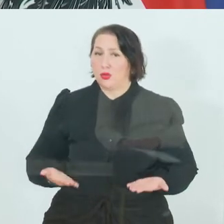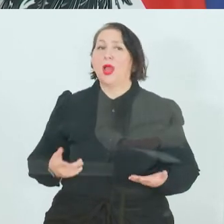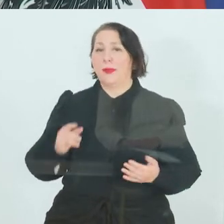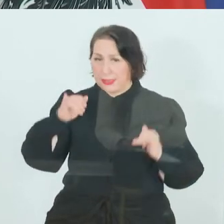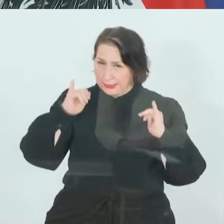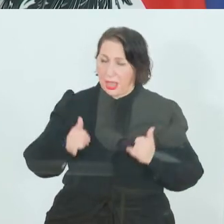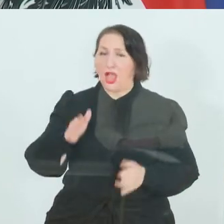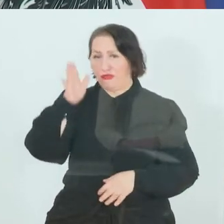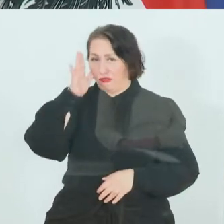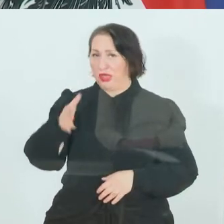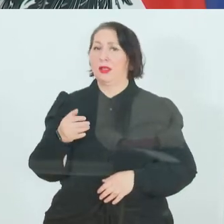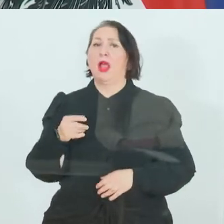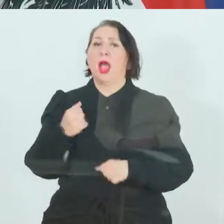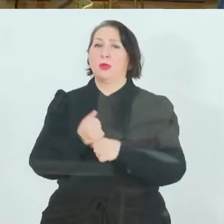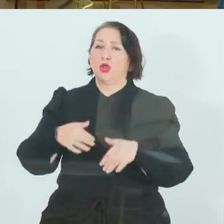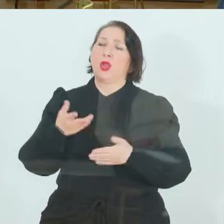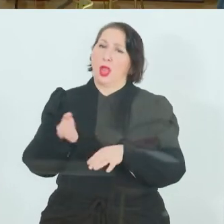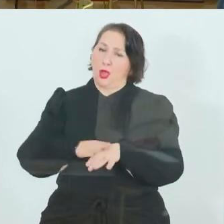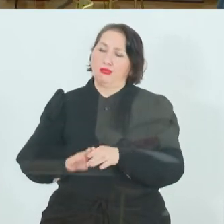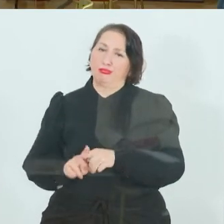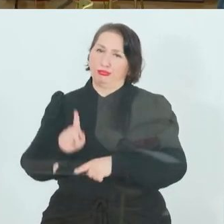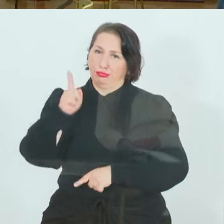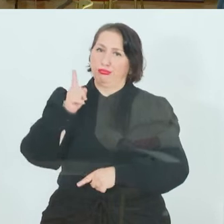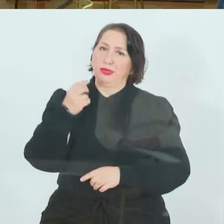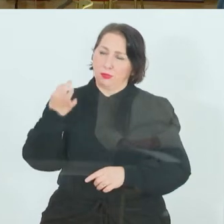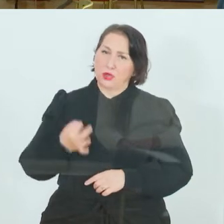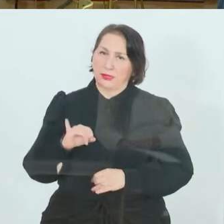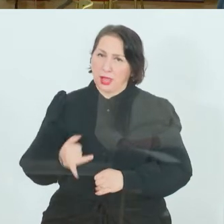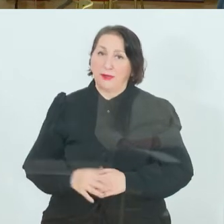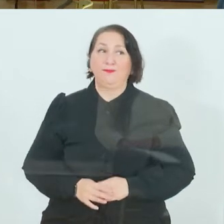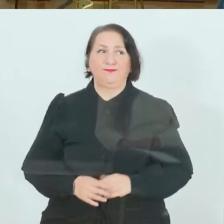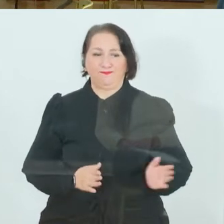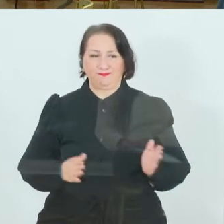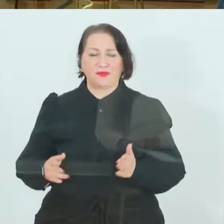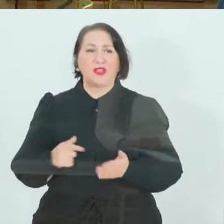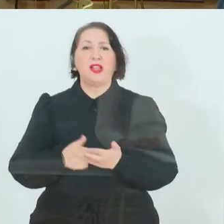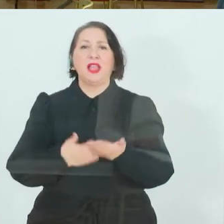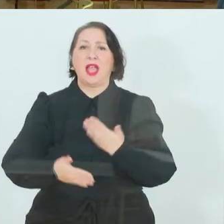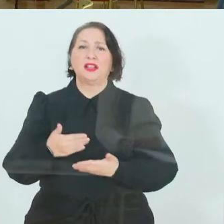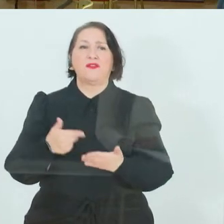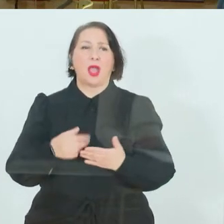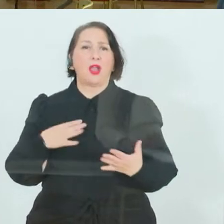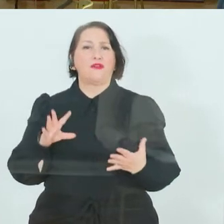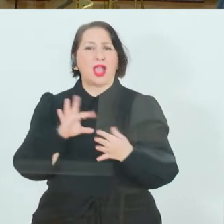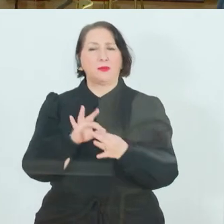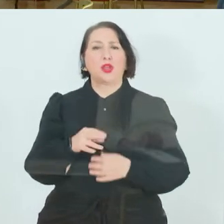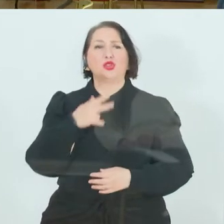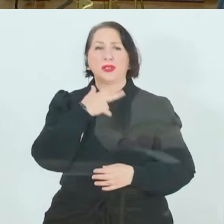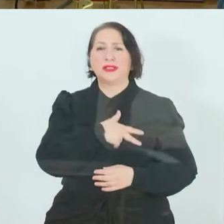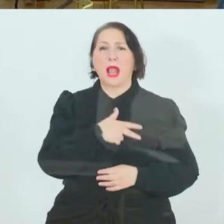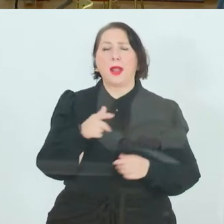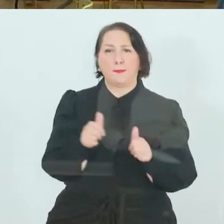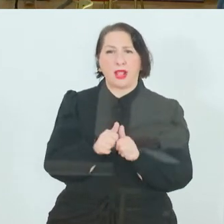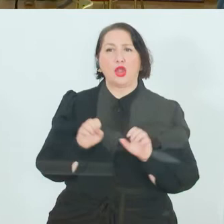Arbeitslosigkeit geben. Ja, zum Handel, da gab es ja die Vereinbarung der Sozialpartner auf 19 Uhr